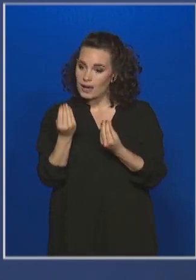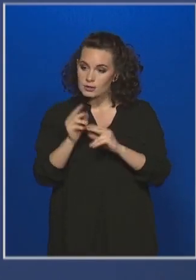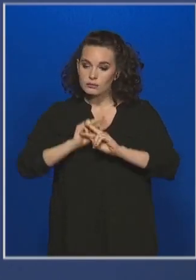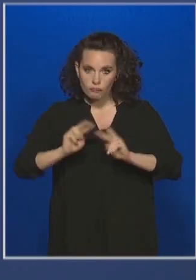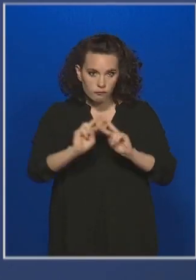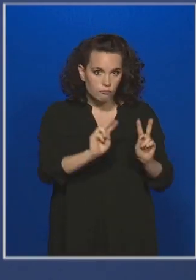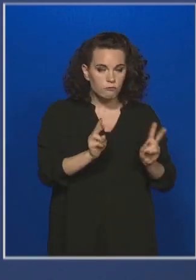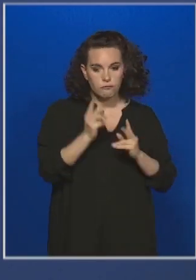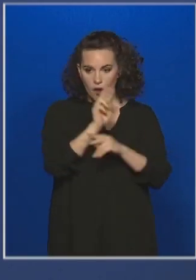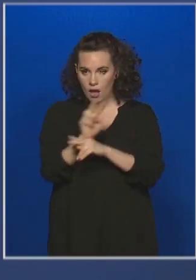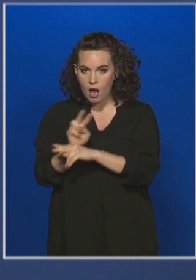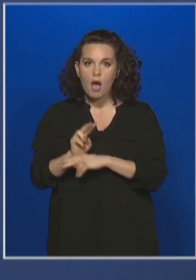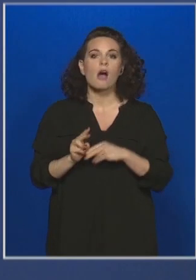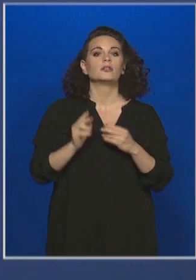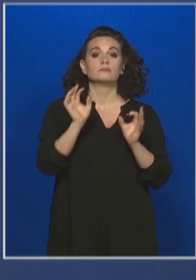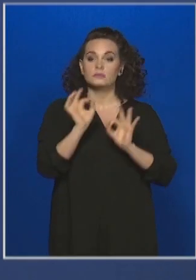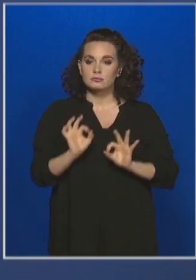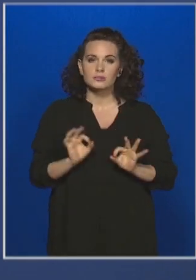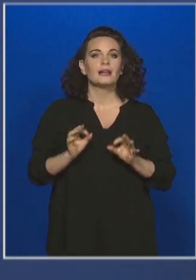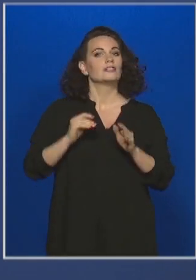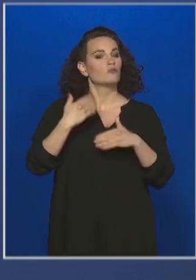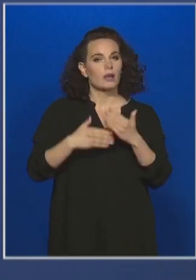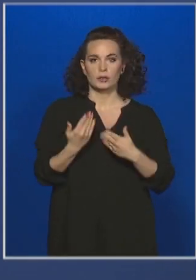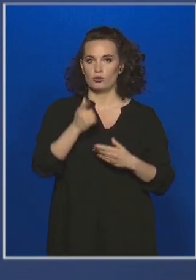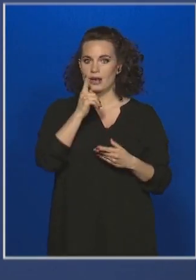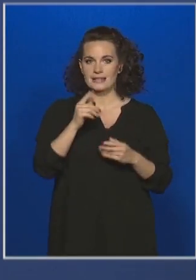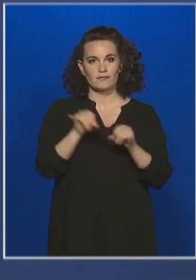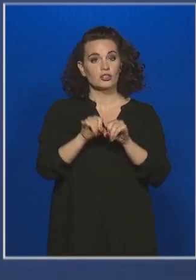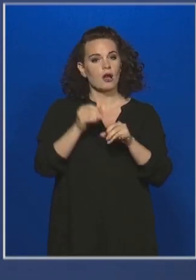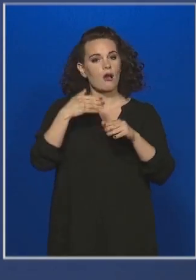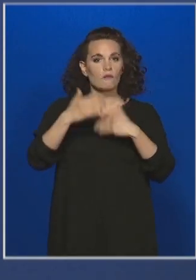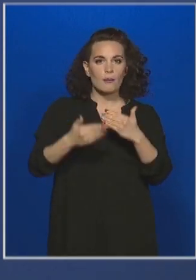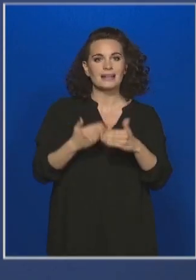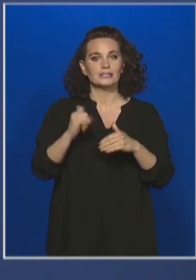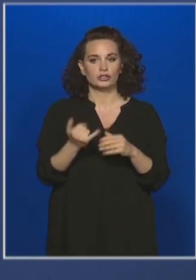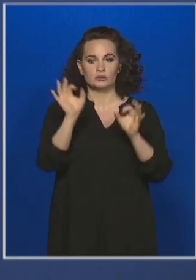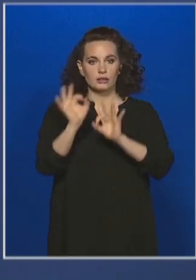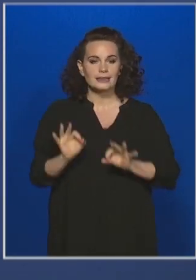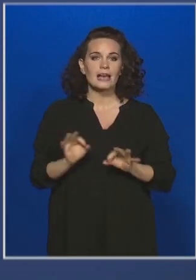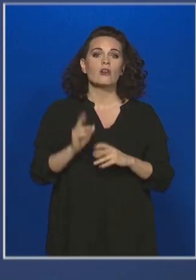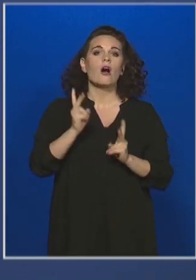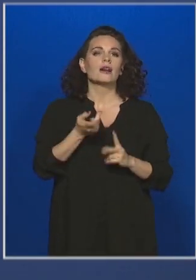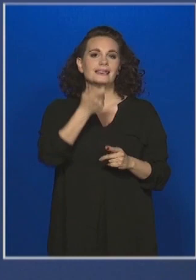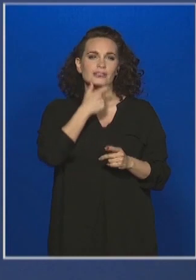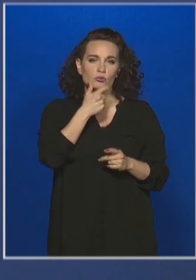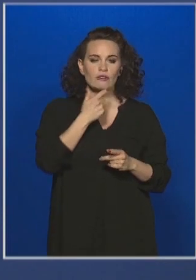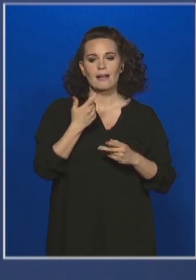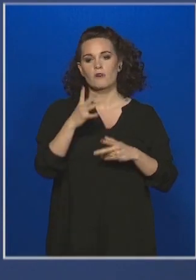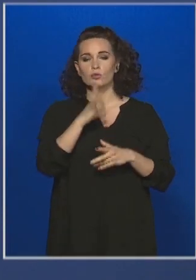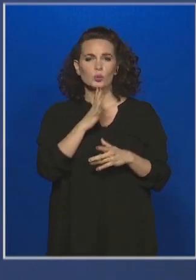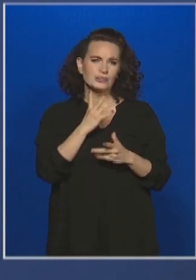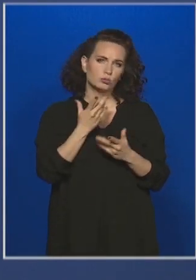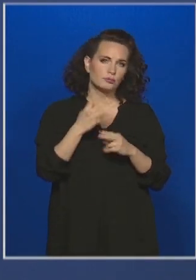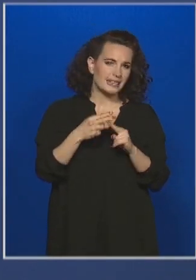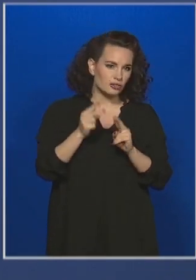takarítottságát, és folyamatos lesz a vizsgák alatt is a takarítás az épületekbe. Tehermentesítjük az idősebb, krónikus betegségekkel küzdő